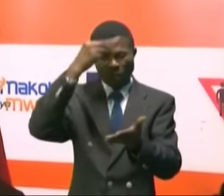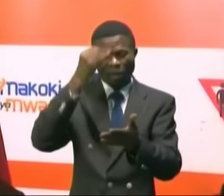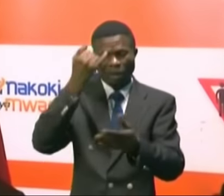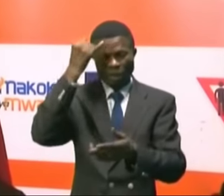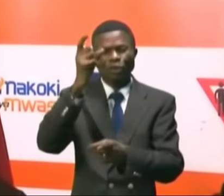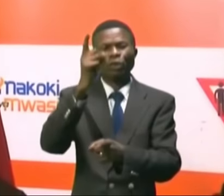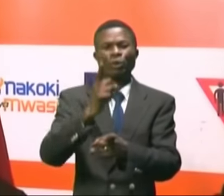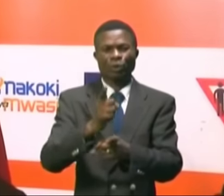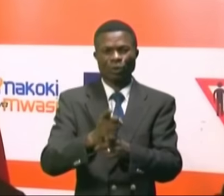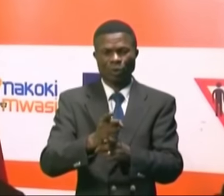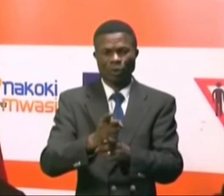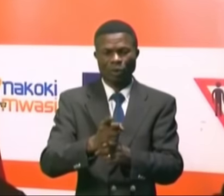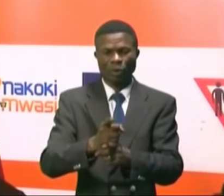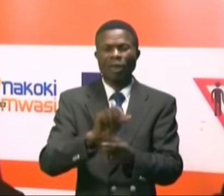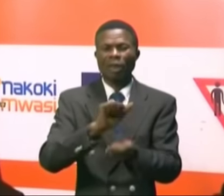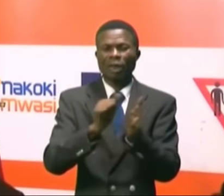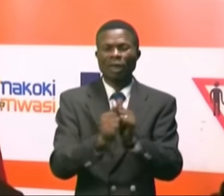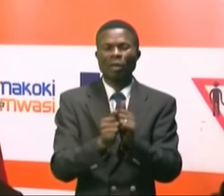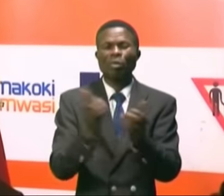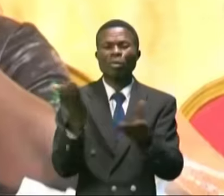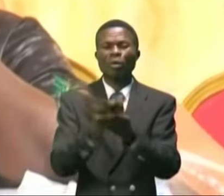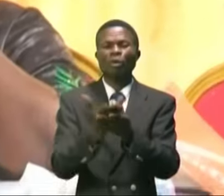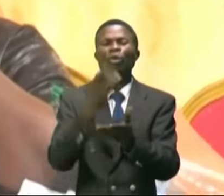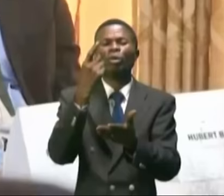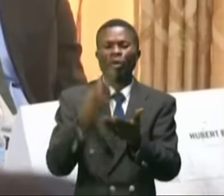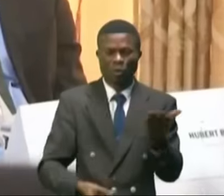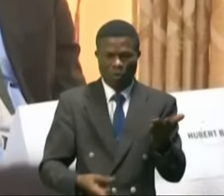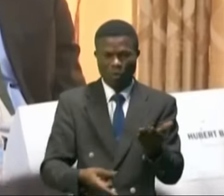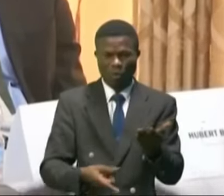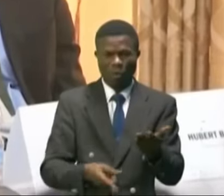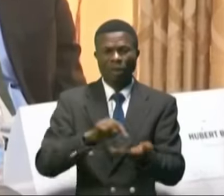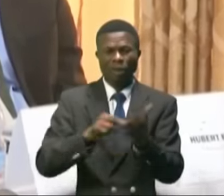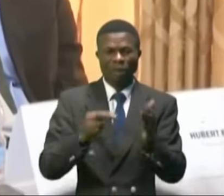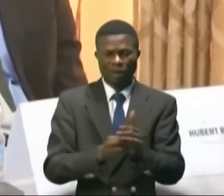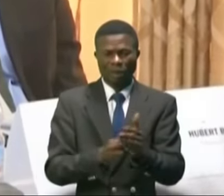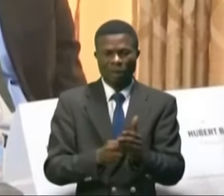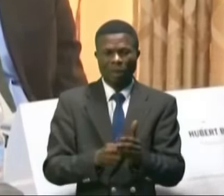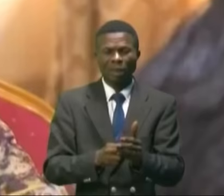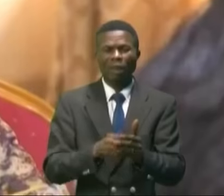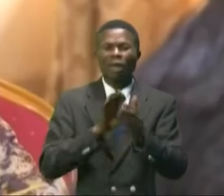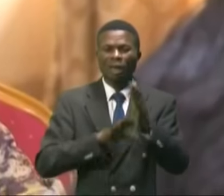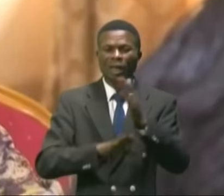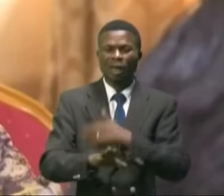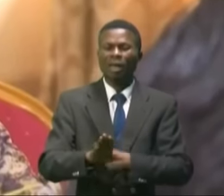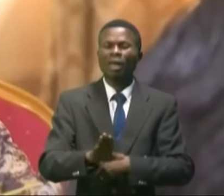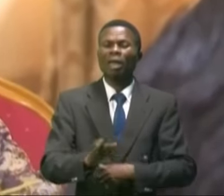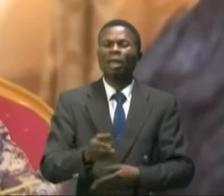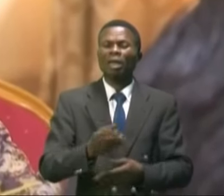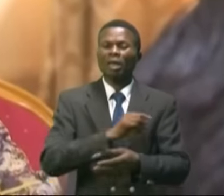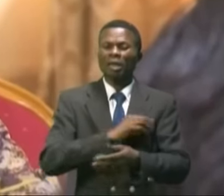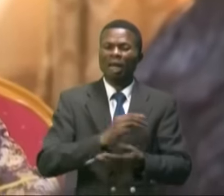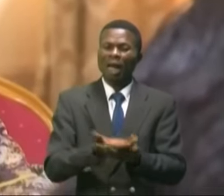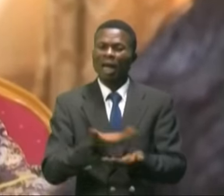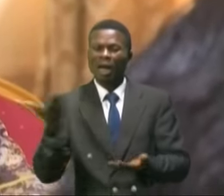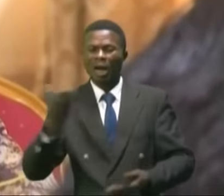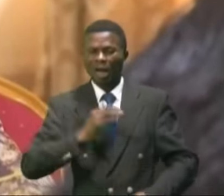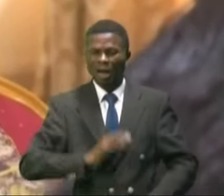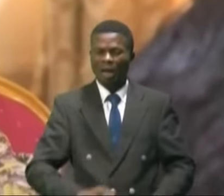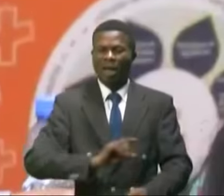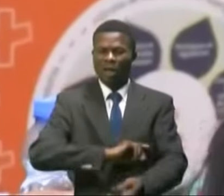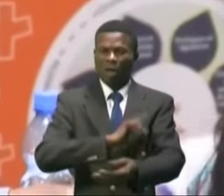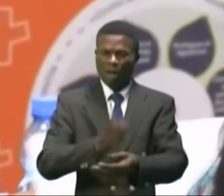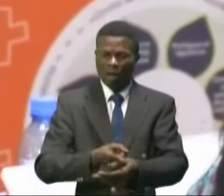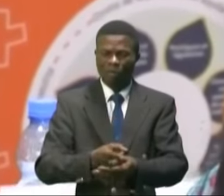idée précise sur le contenu du protocole de Maputo, c'est-à-dire l'accès aux avortements sécurisés et surtout